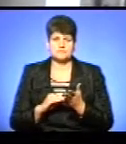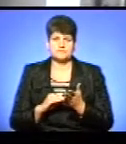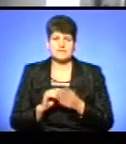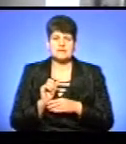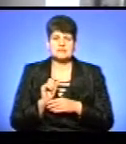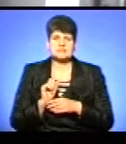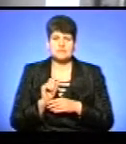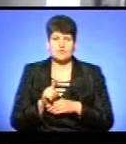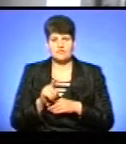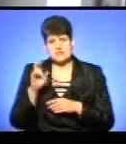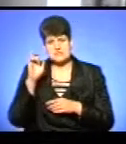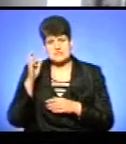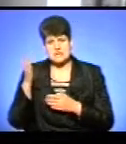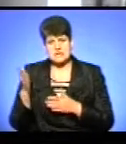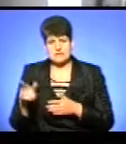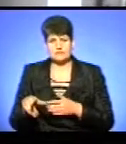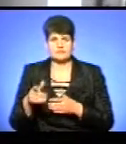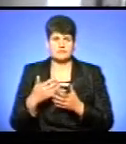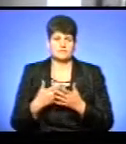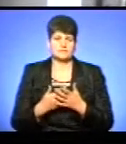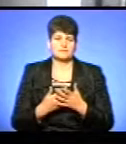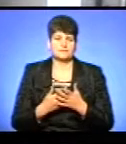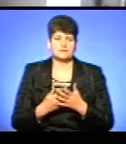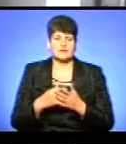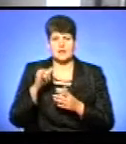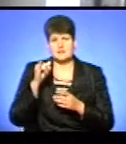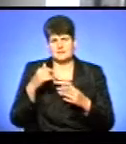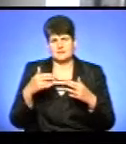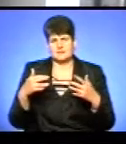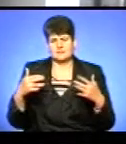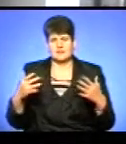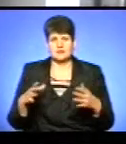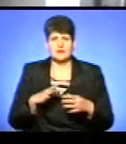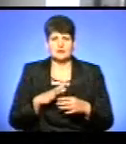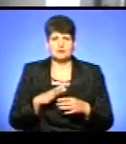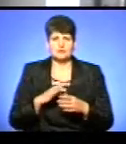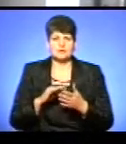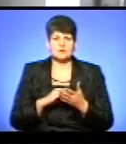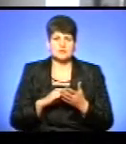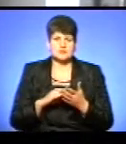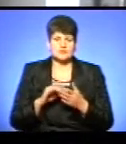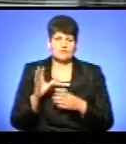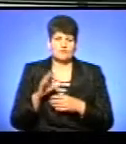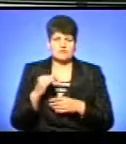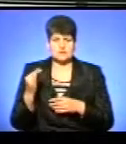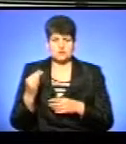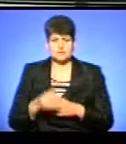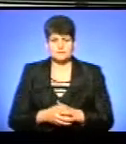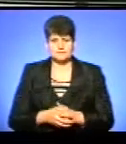замовленням царів, імператорів і так далі, як це було написано, по суті, всі історії.